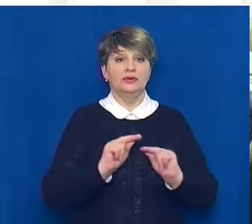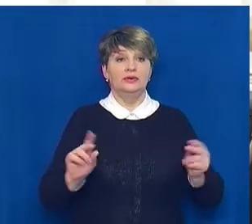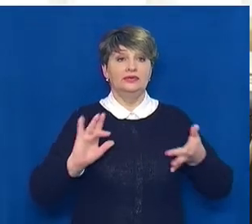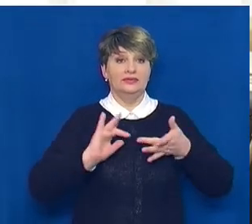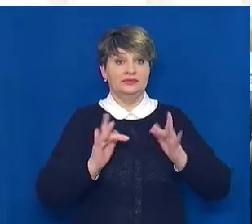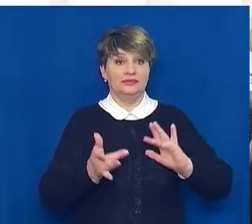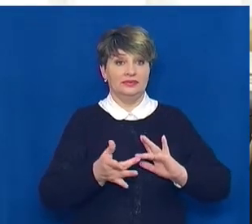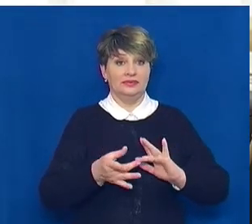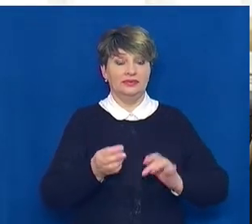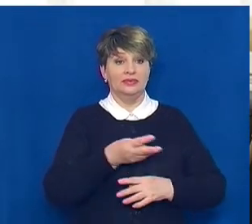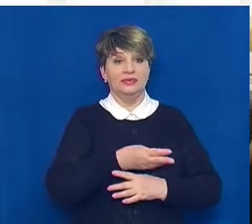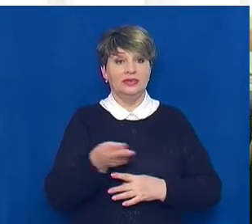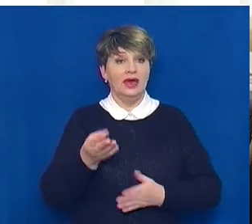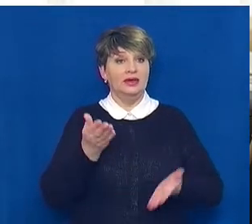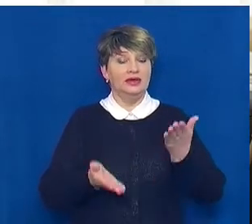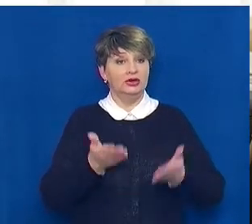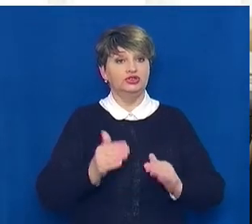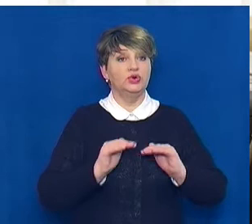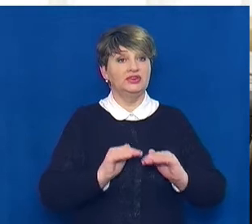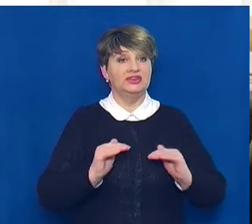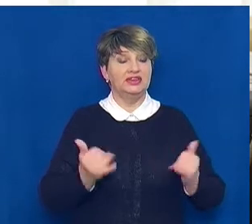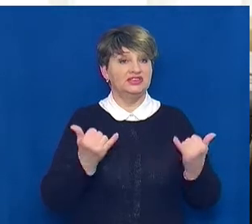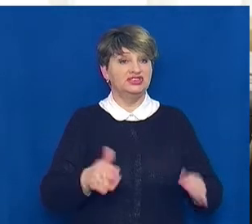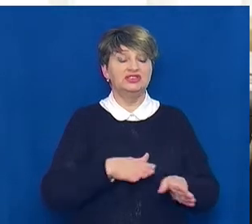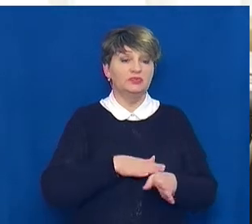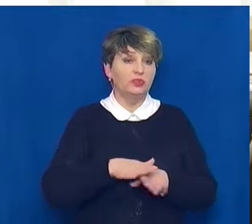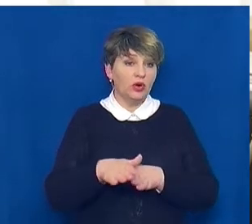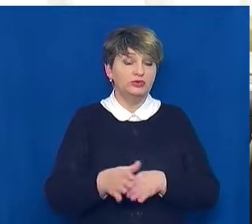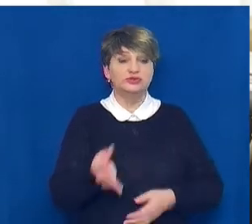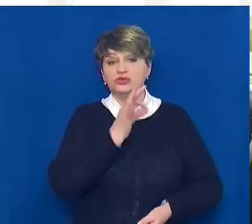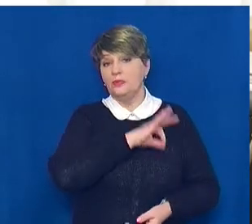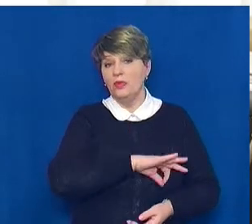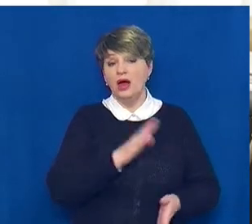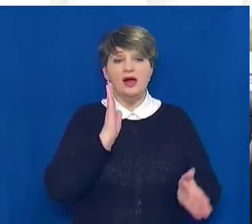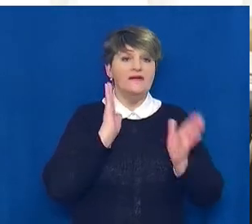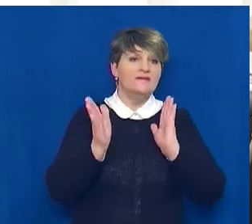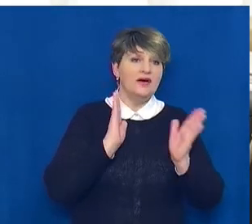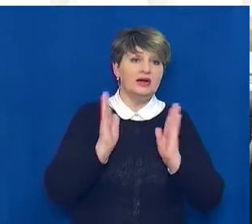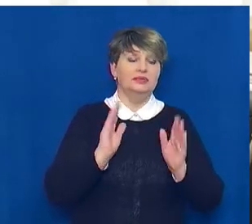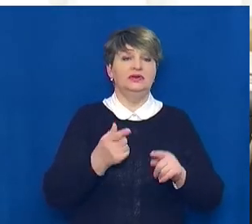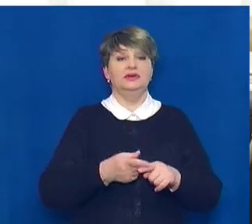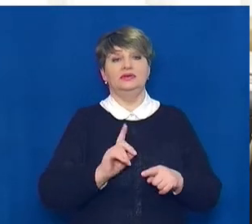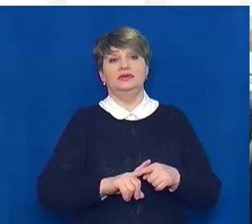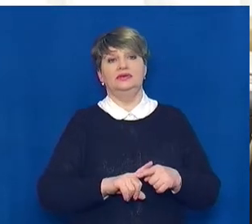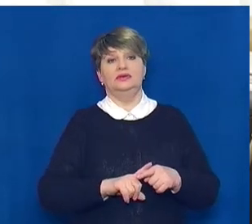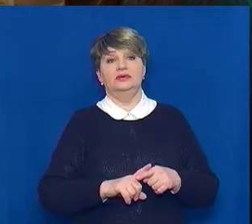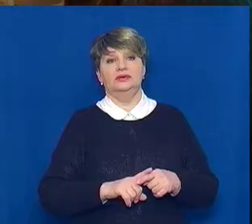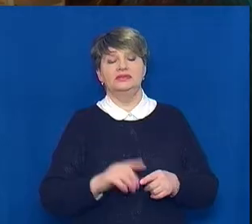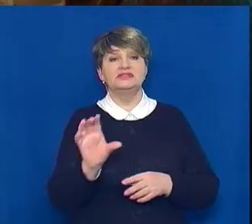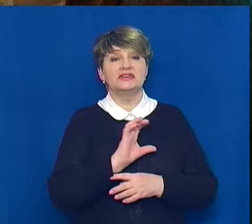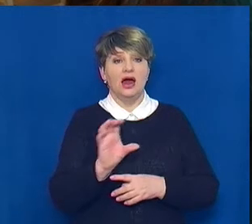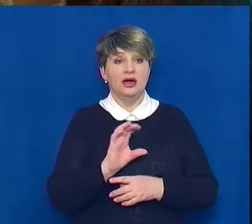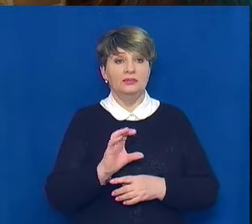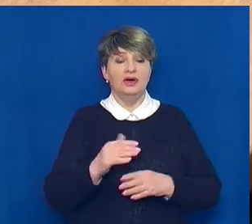Якщо вже діти повністю зараз спілкуються в соціальних мережах, в вайбері, то, звісно, ми повинні тягнутися до них.